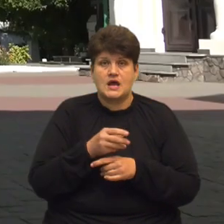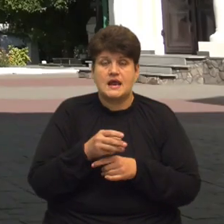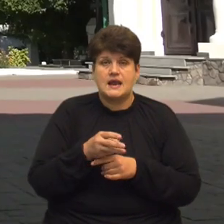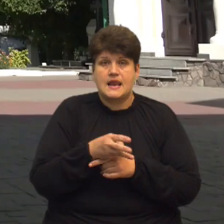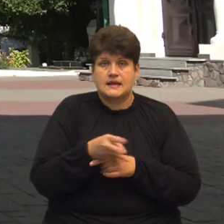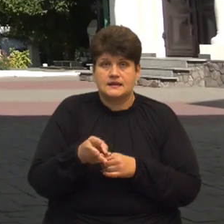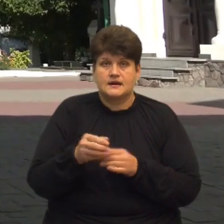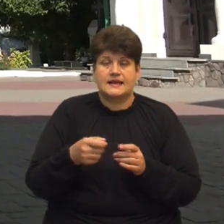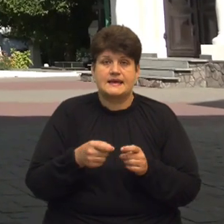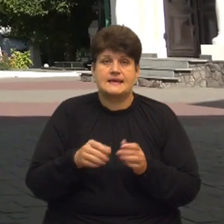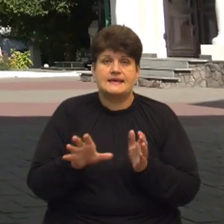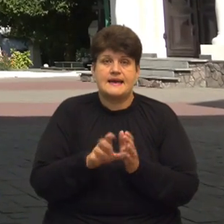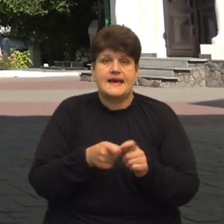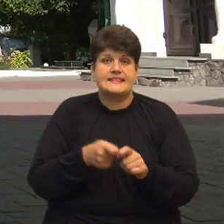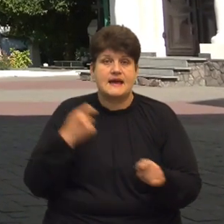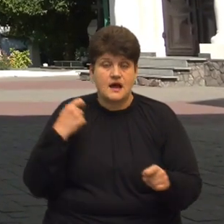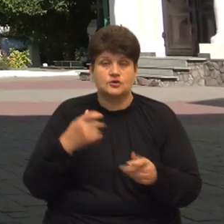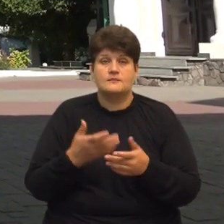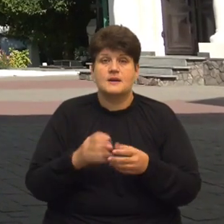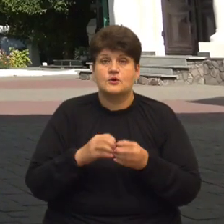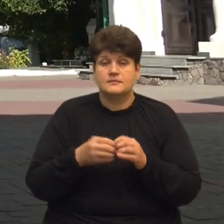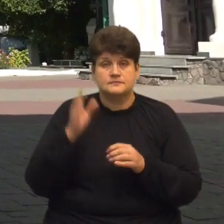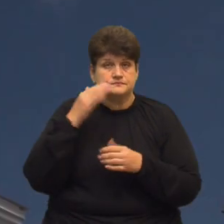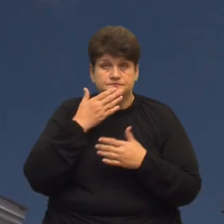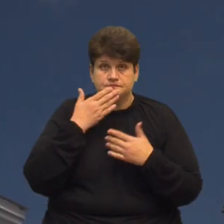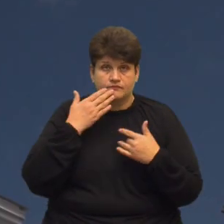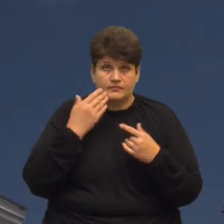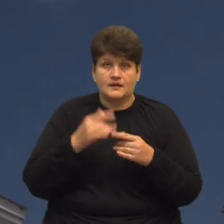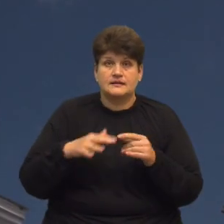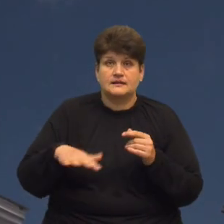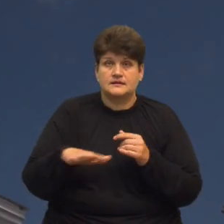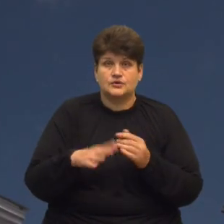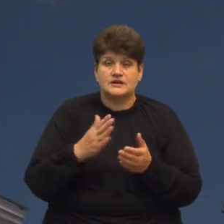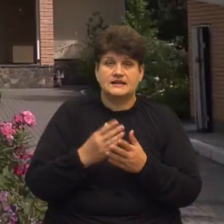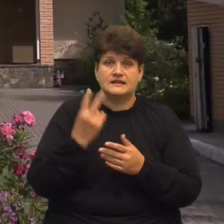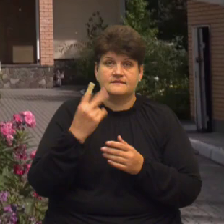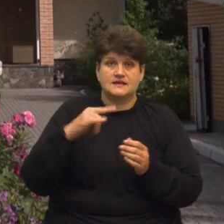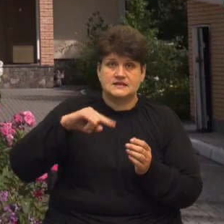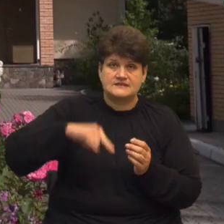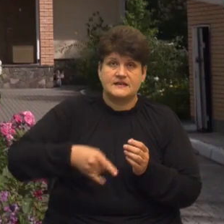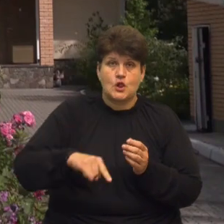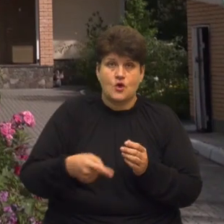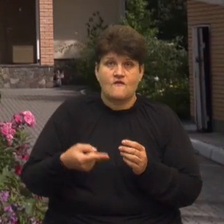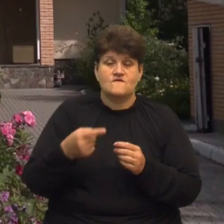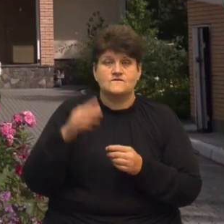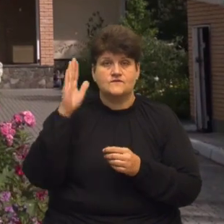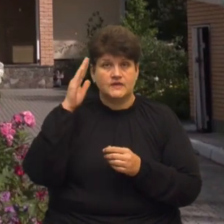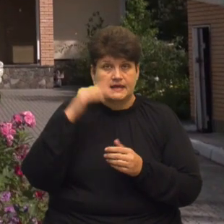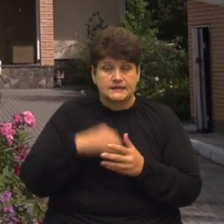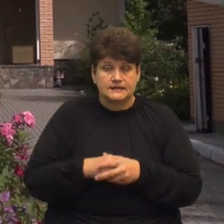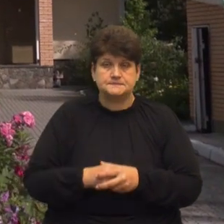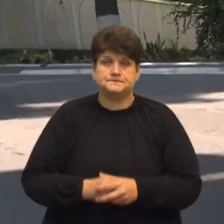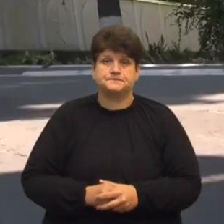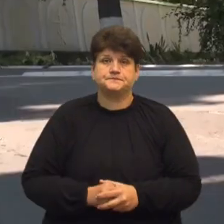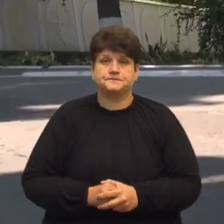і генератором Проблем з водопостачанням немає, оскільки на території є дві сфердловини Оксана Максимлюк, Оксана Галіяш,